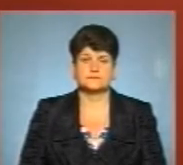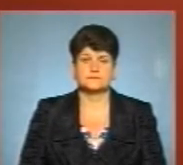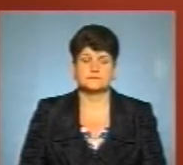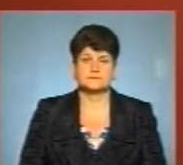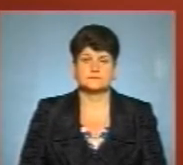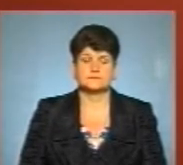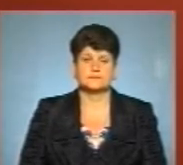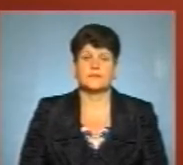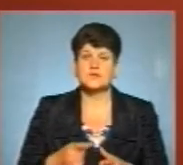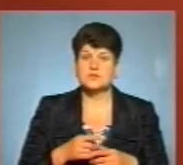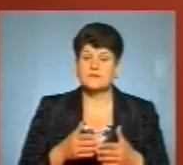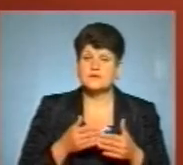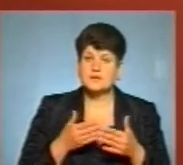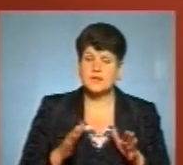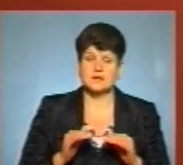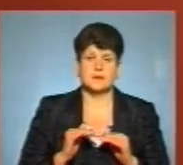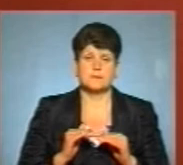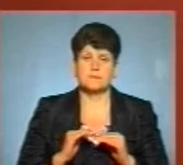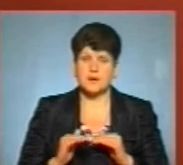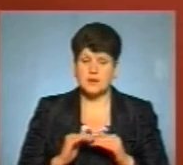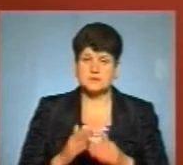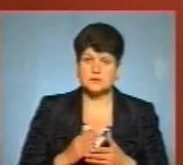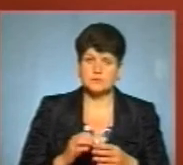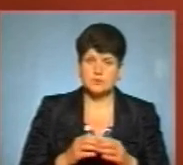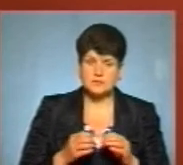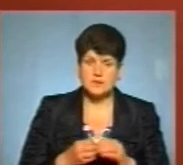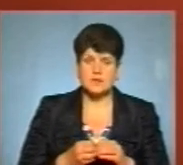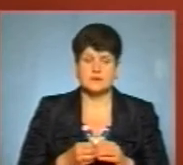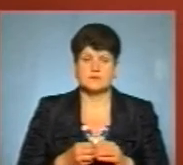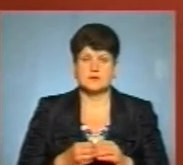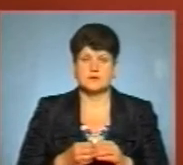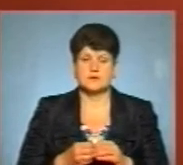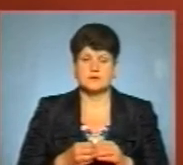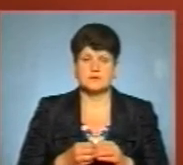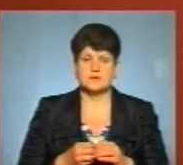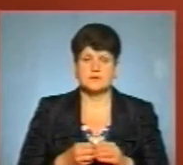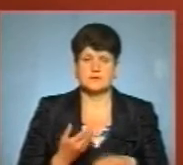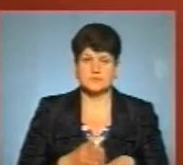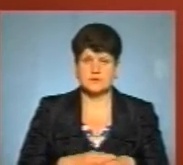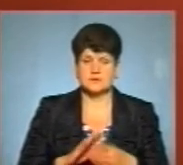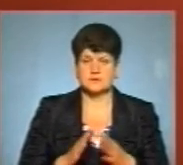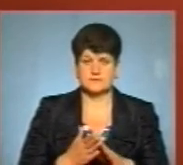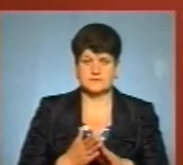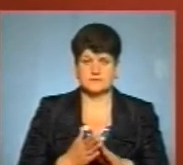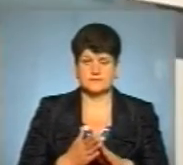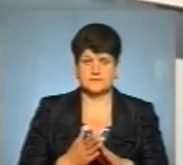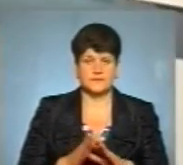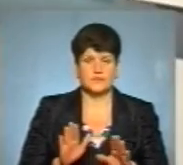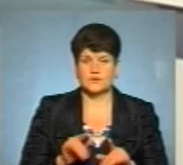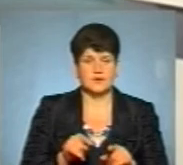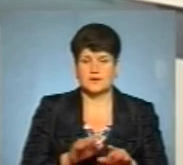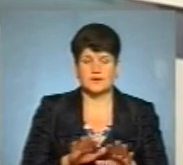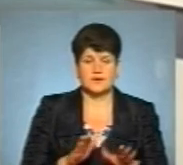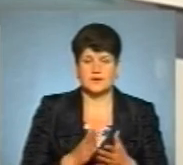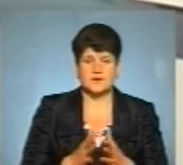Чи відкриті пляжі є загрозою для ускладення підмічної ситуації, на вашу думку? Вони не є більшою